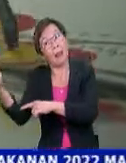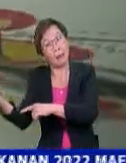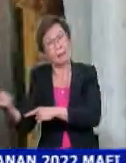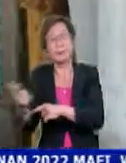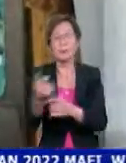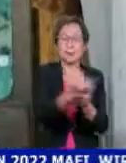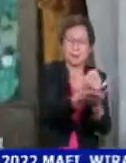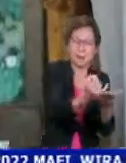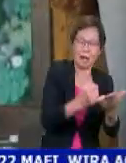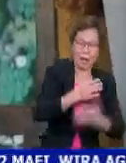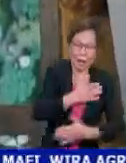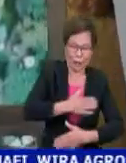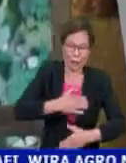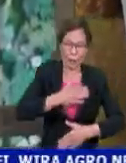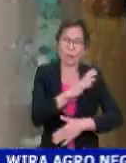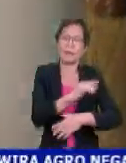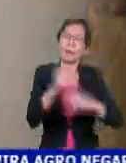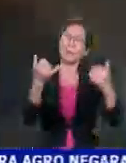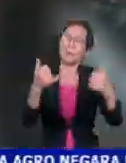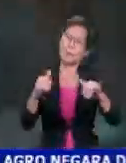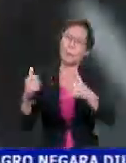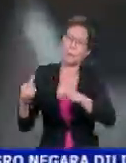kesenian, hiburan dan rekreasi.